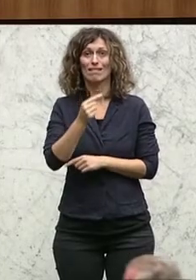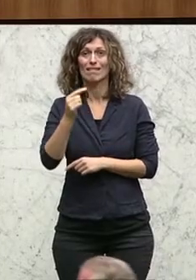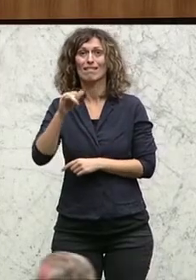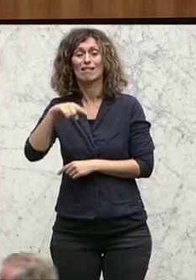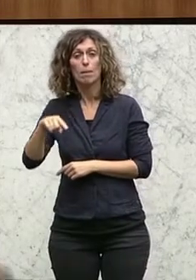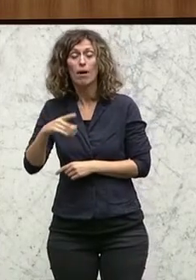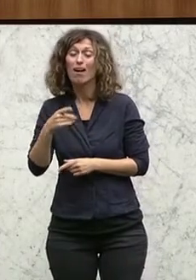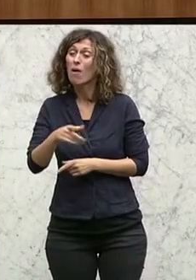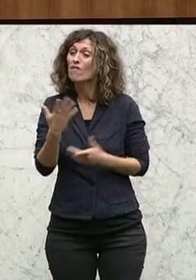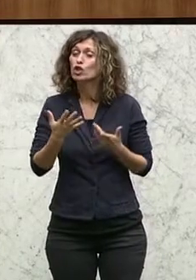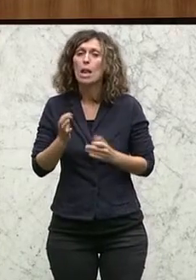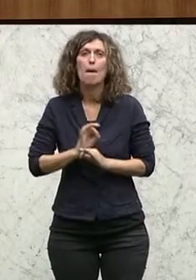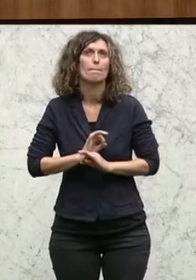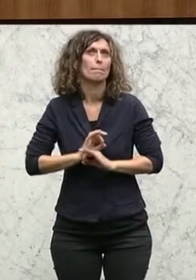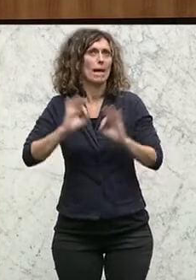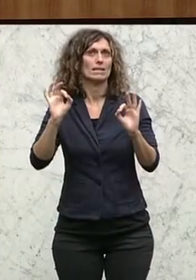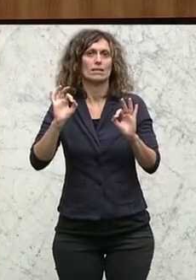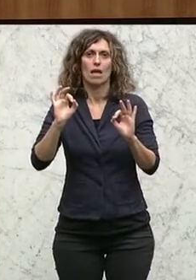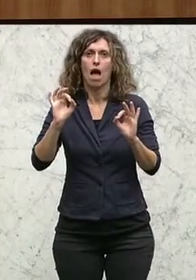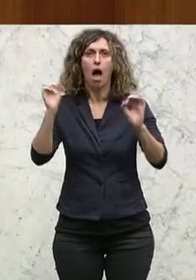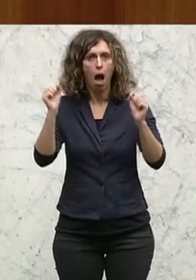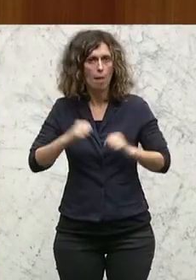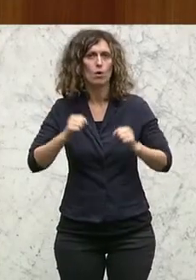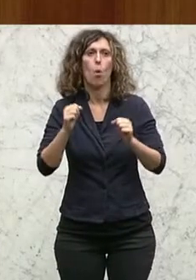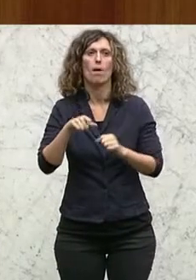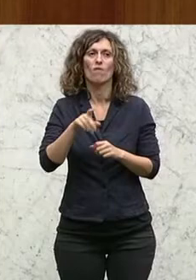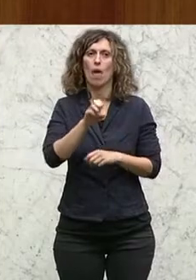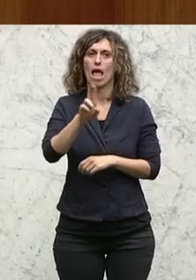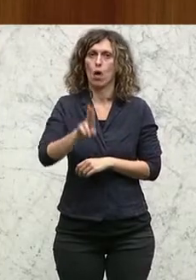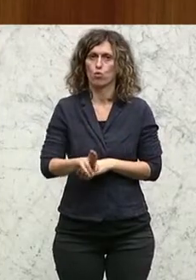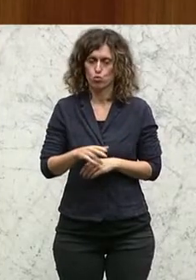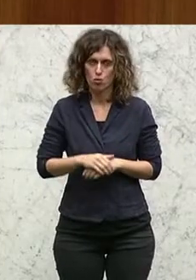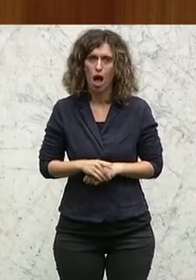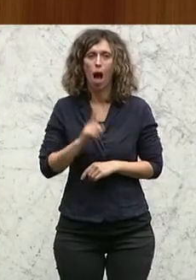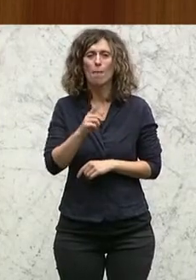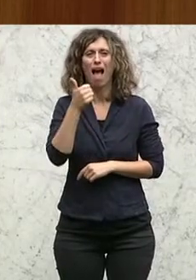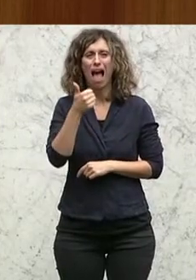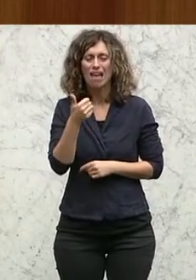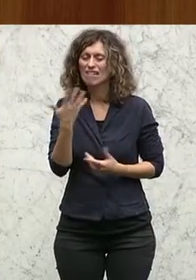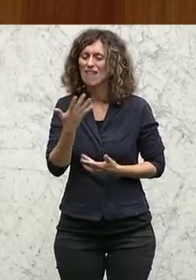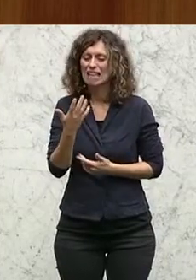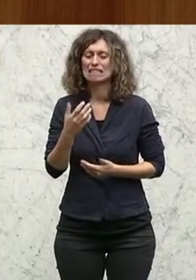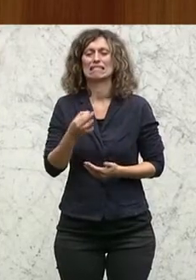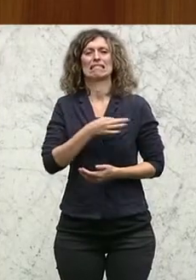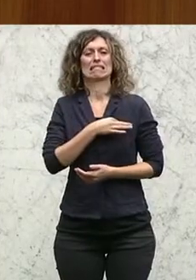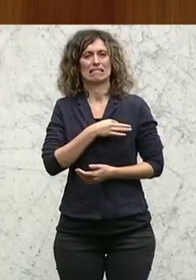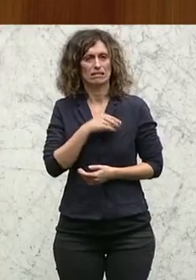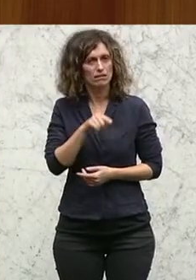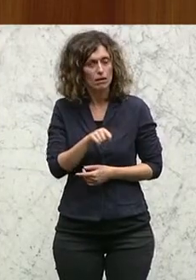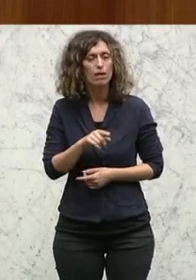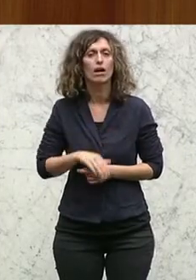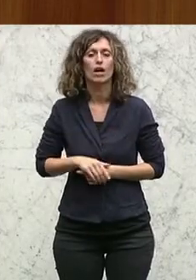Abkommen, das die EU je abgeschlossen hat. Ein Wermutstropfen. Die Schiedsgerichte